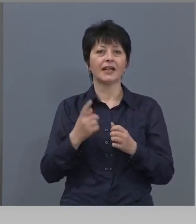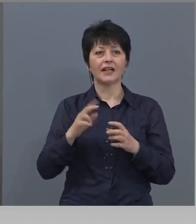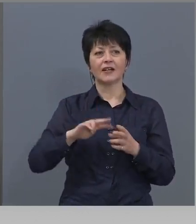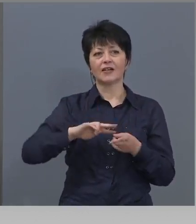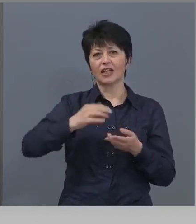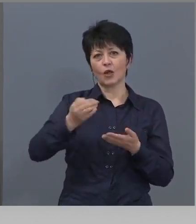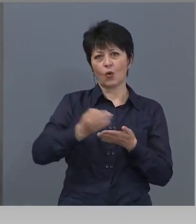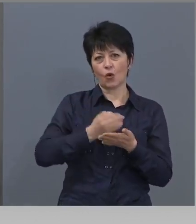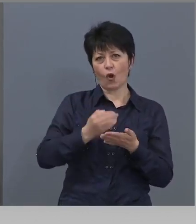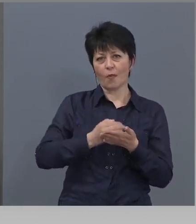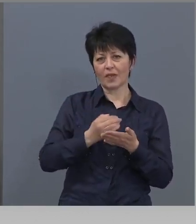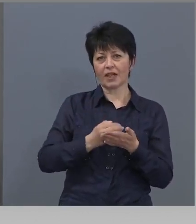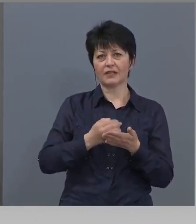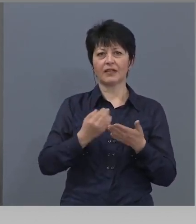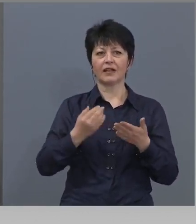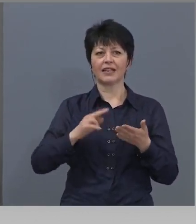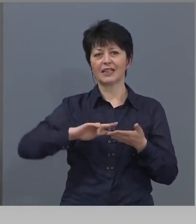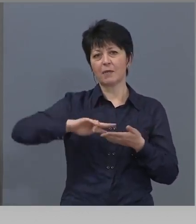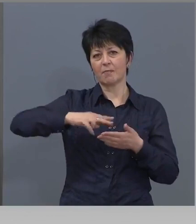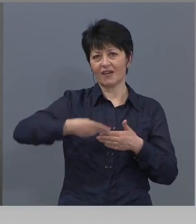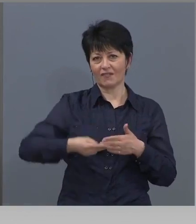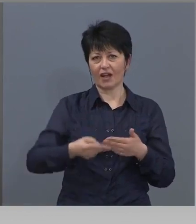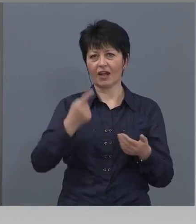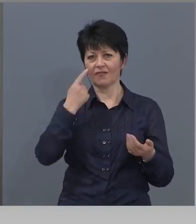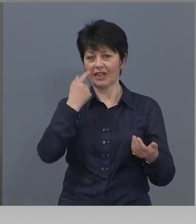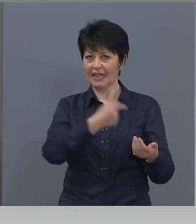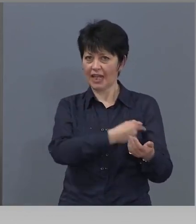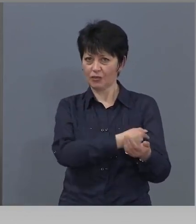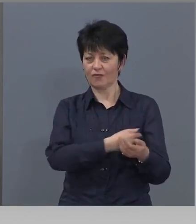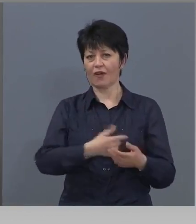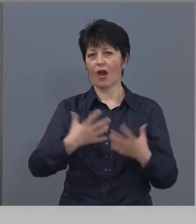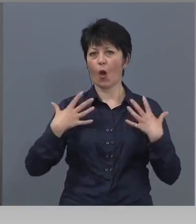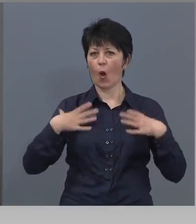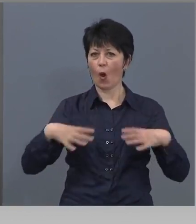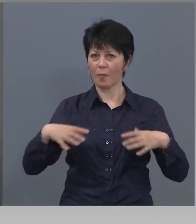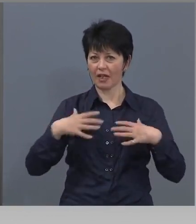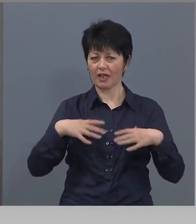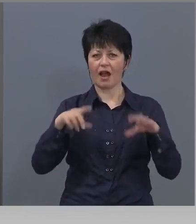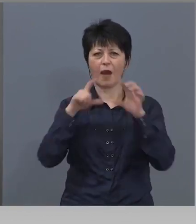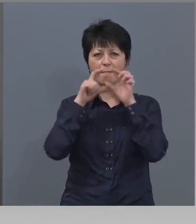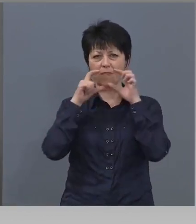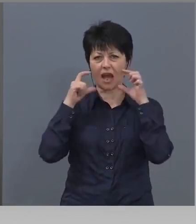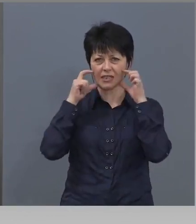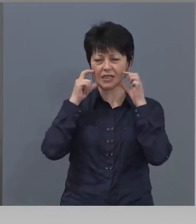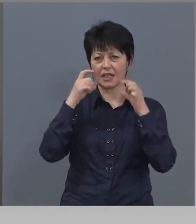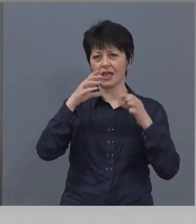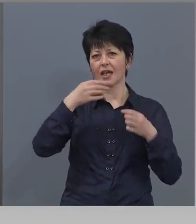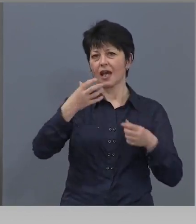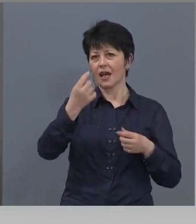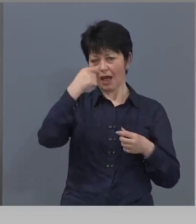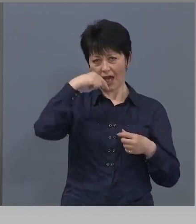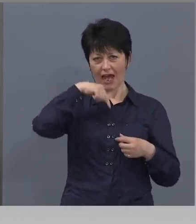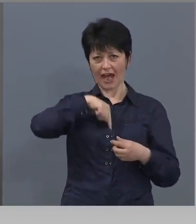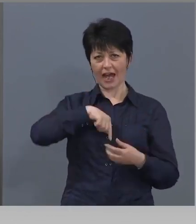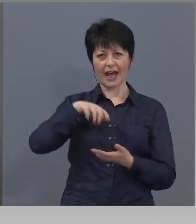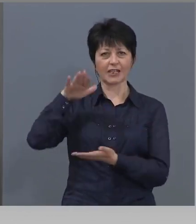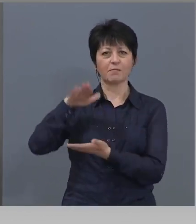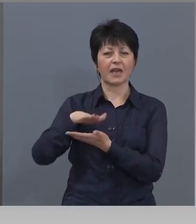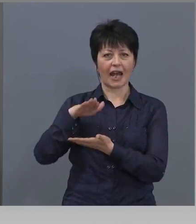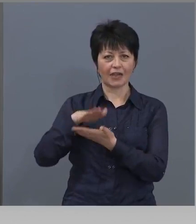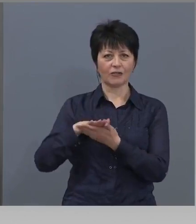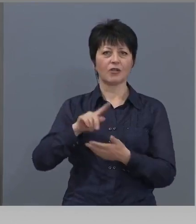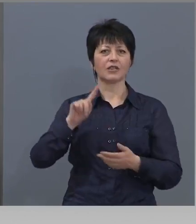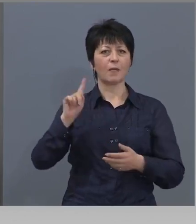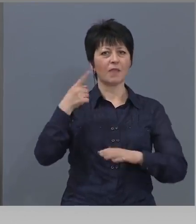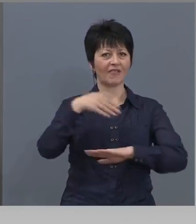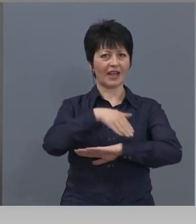тестове, в облекла, маски, респиратори. за първата линия,